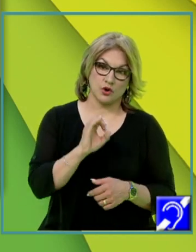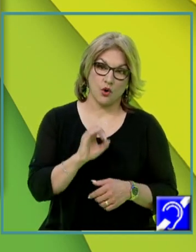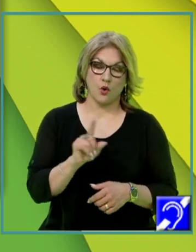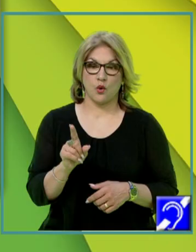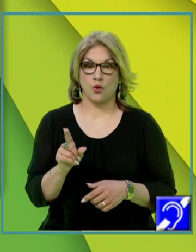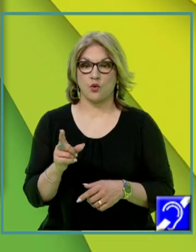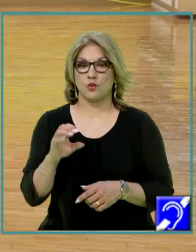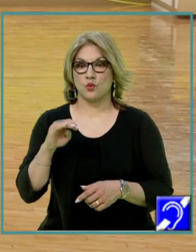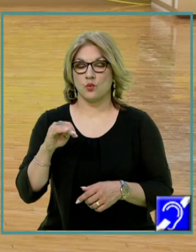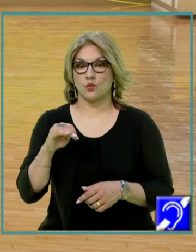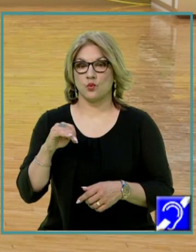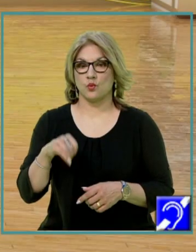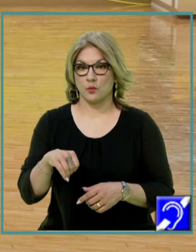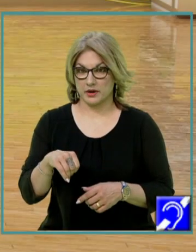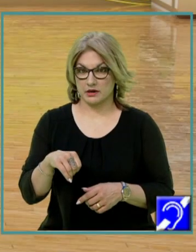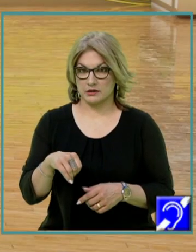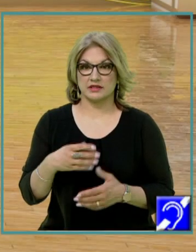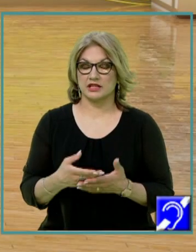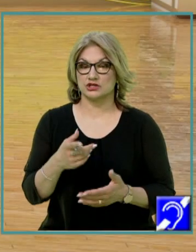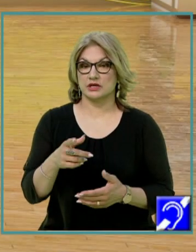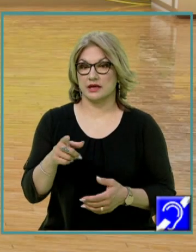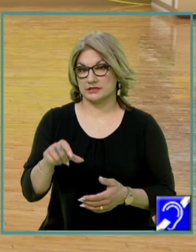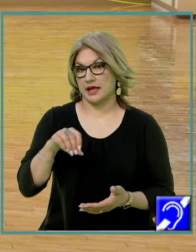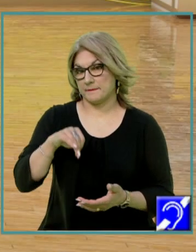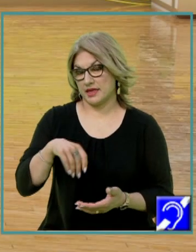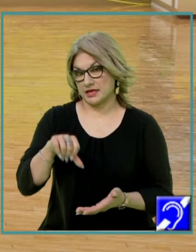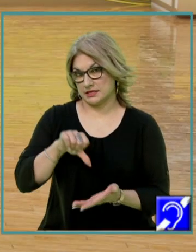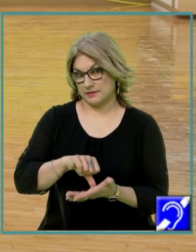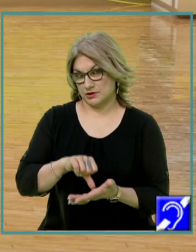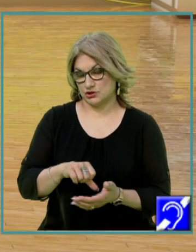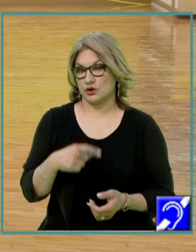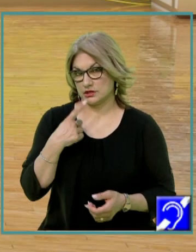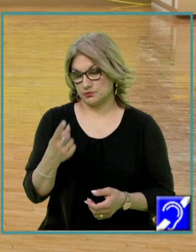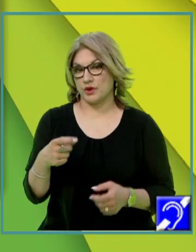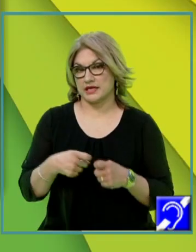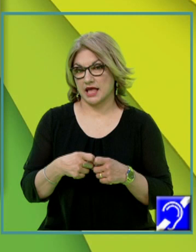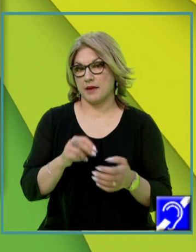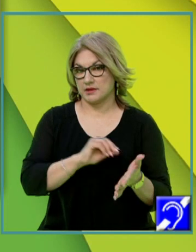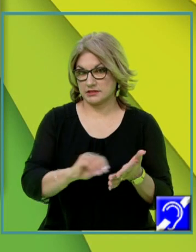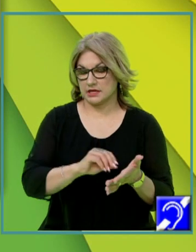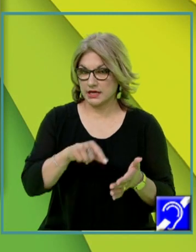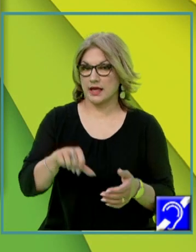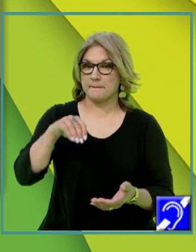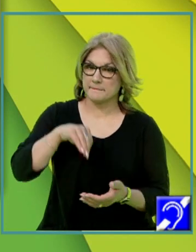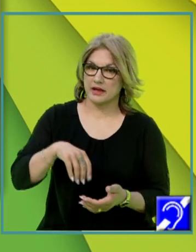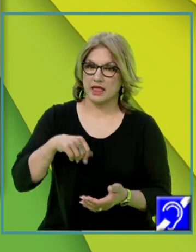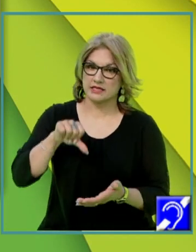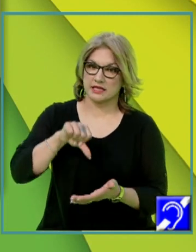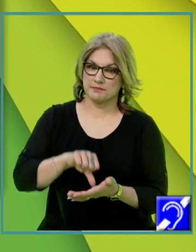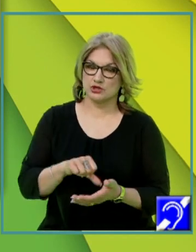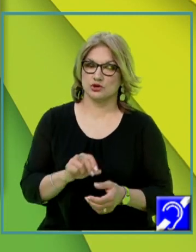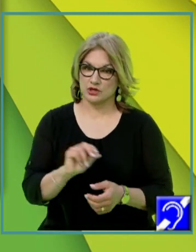M este mijloc, evident că la examen specificam, nu? Că M este mijloc, înseamnă că OM este